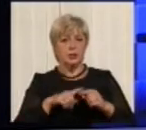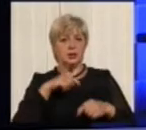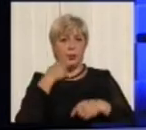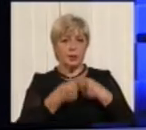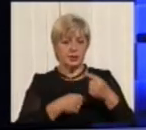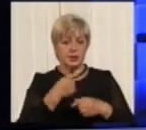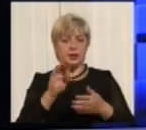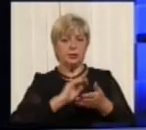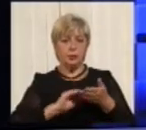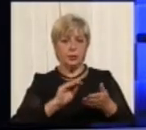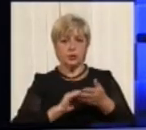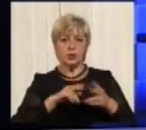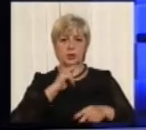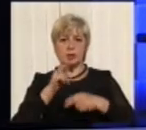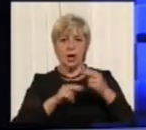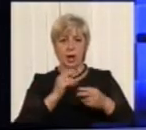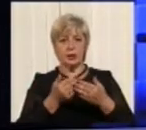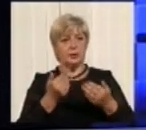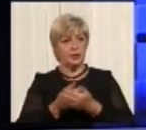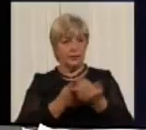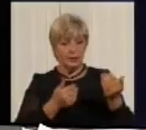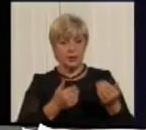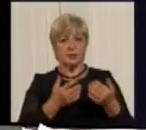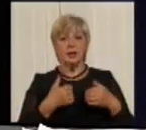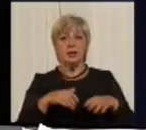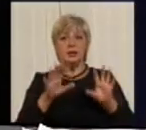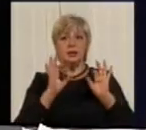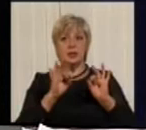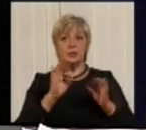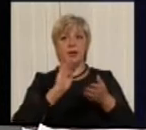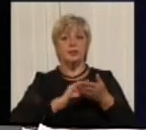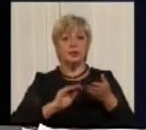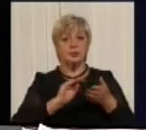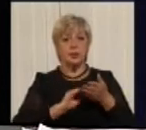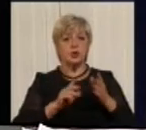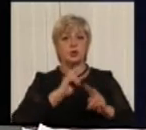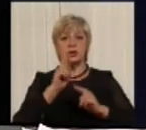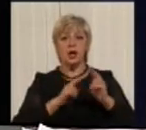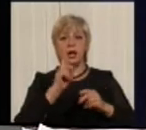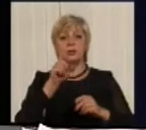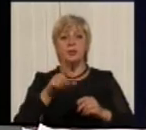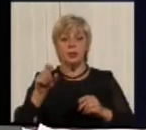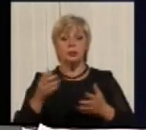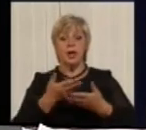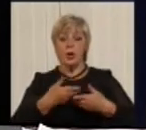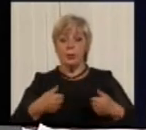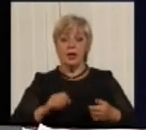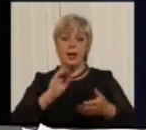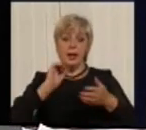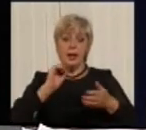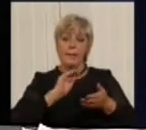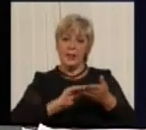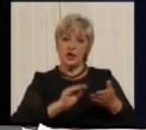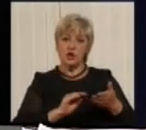від вас безпосередньо? Ви інспектуєте. Насправді, скарги пишуть люди. Ми пишемо вимогу обов'язково до виконання.